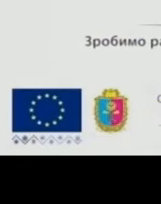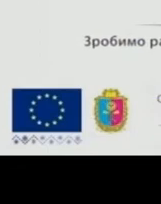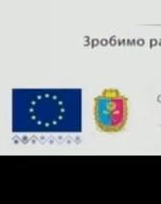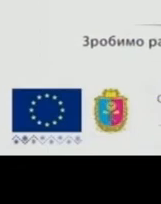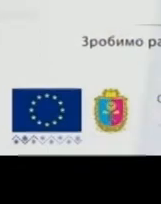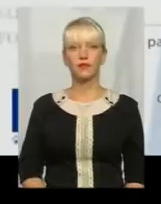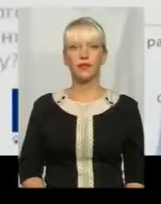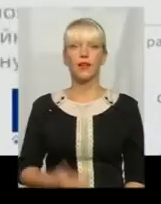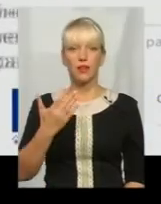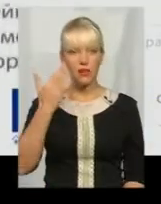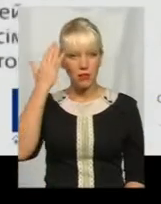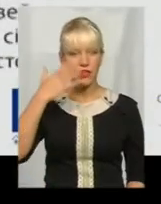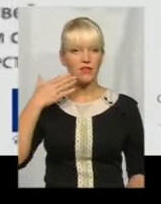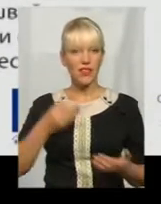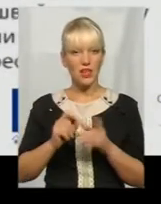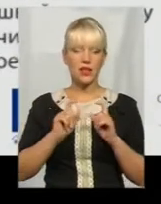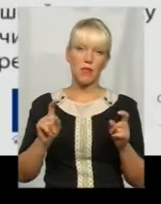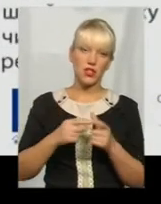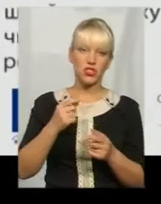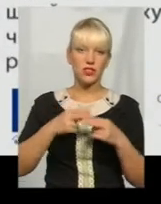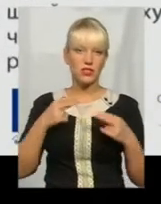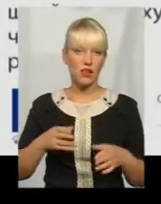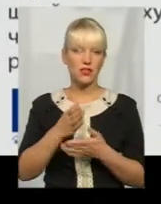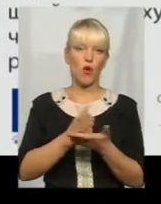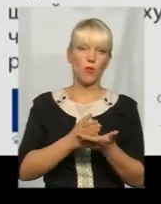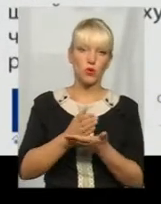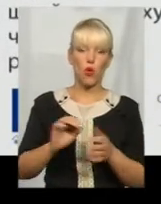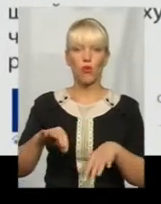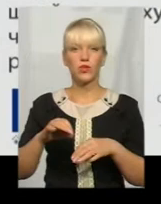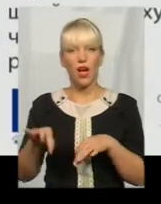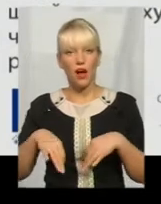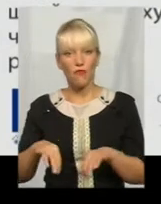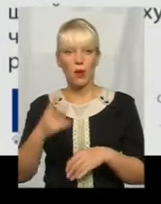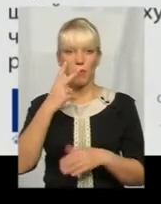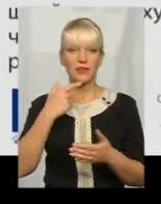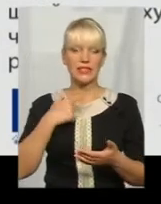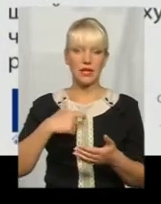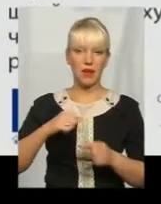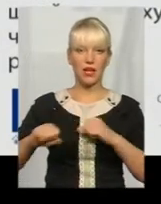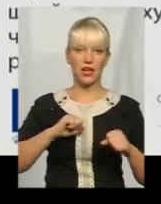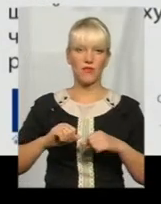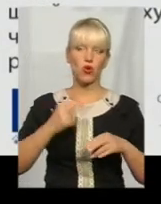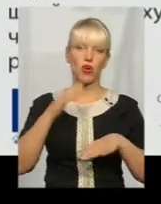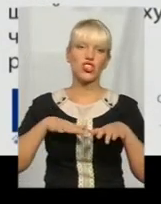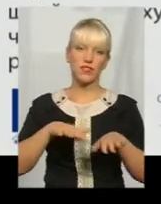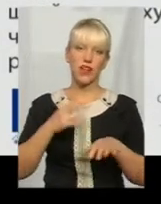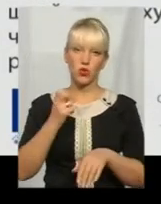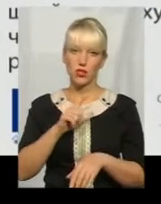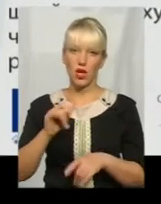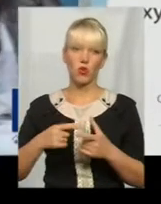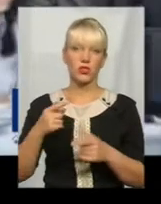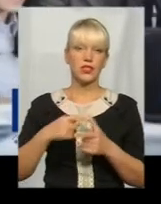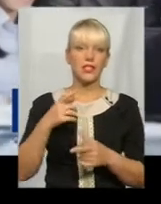Ти мрієш про власний магазин чи станцію обслуговування автомобілів? Бачиш себе керівником швейного цеху чи сімейного ресторану?